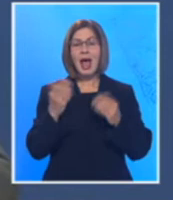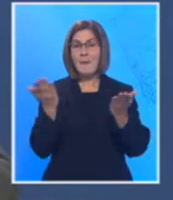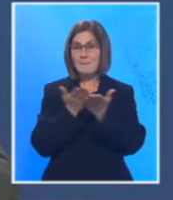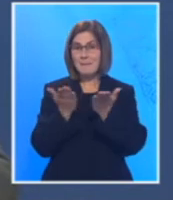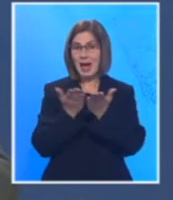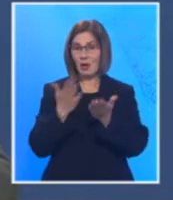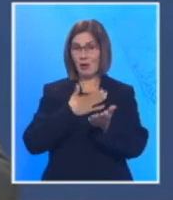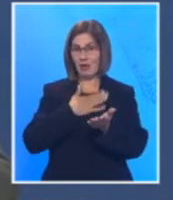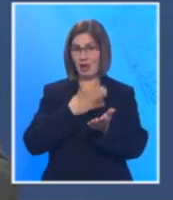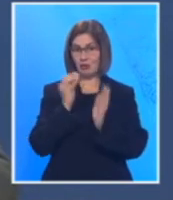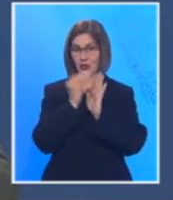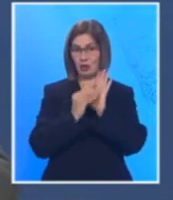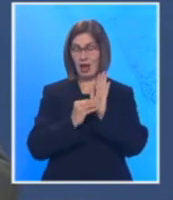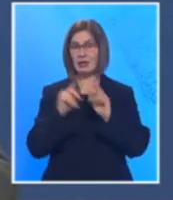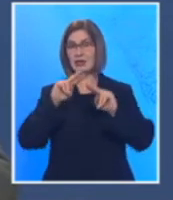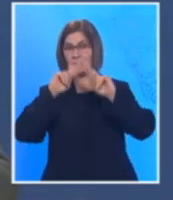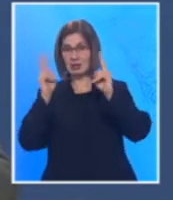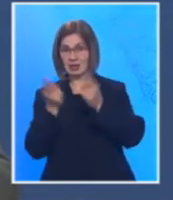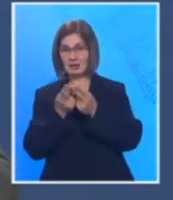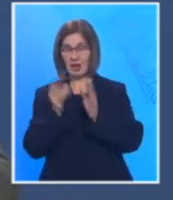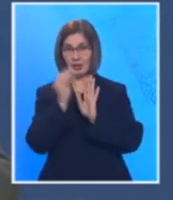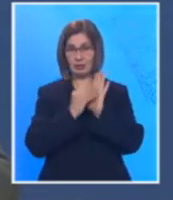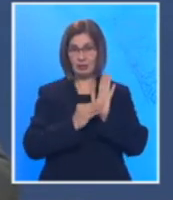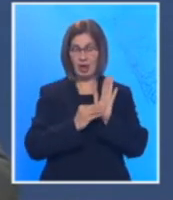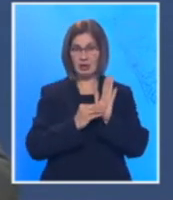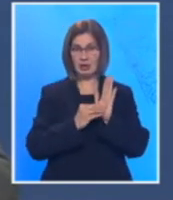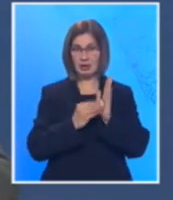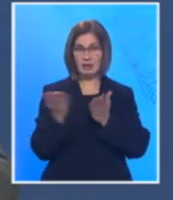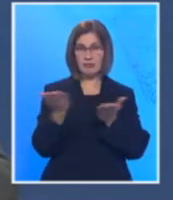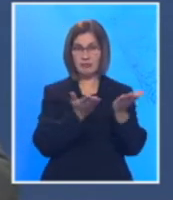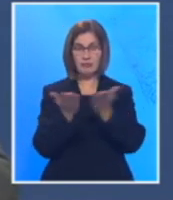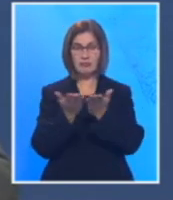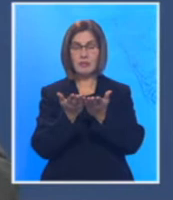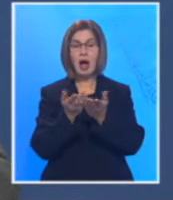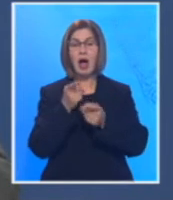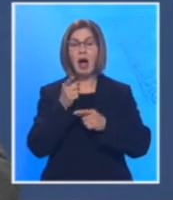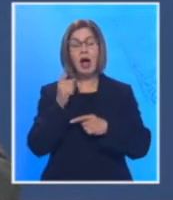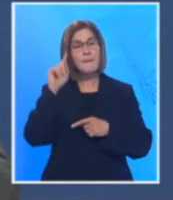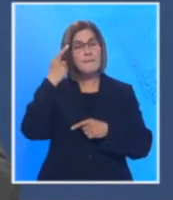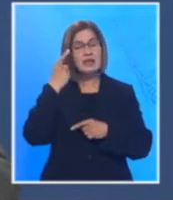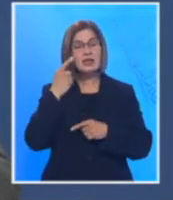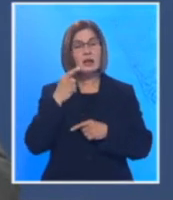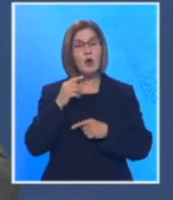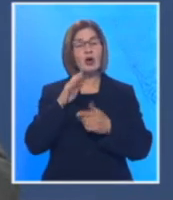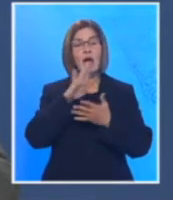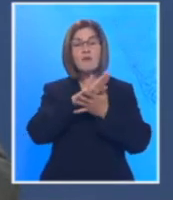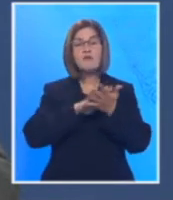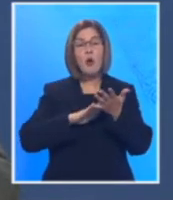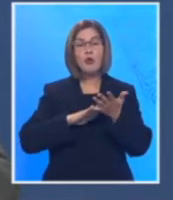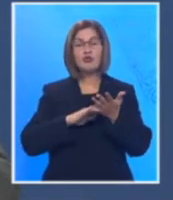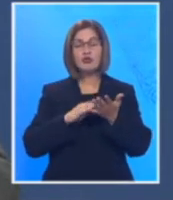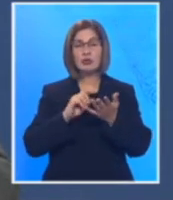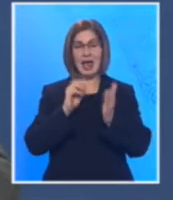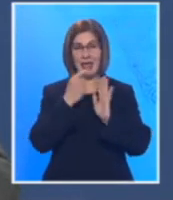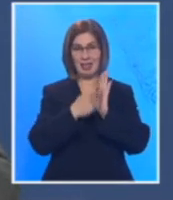koji su već počeli ta testiranja, mi smatramo da je testiranje prerano otpočeti odmah, to je